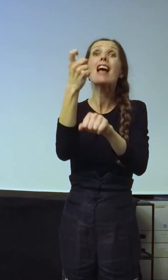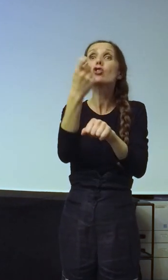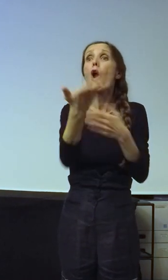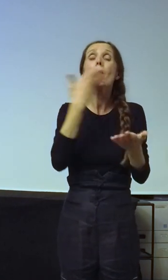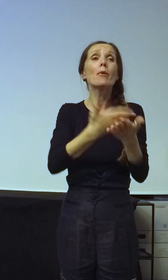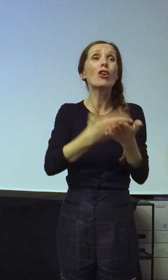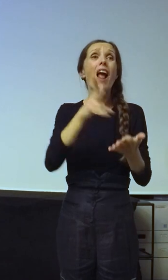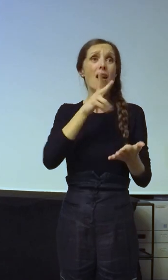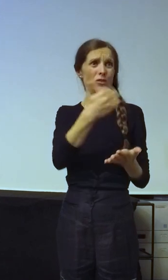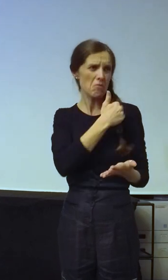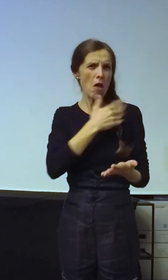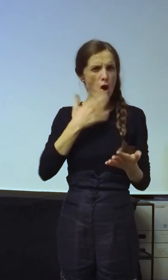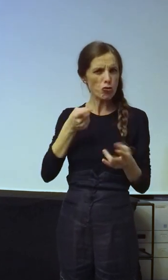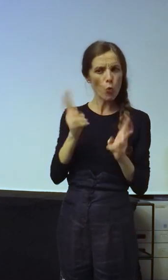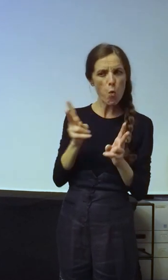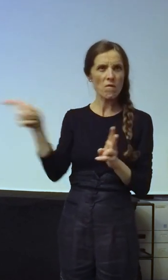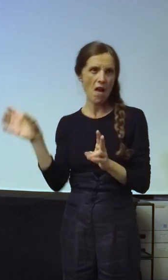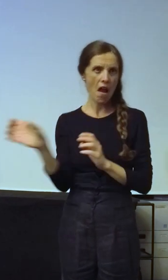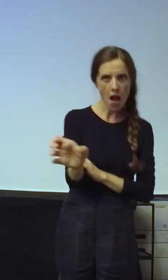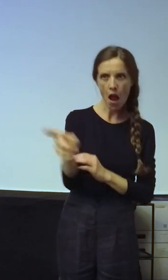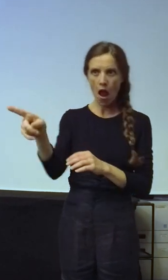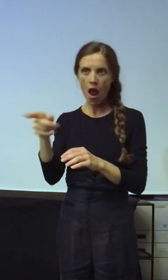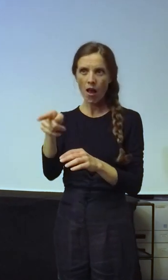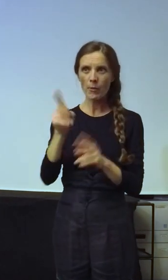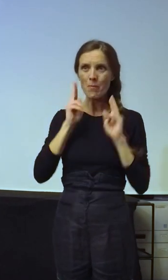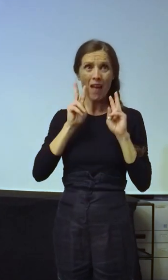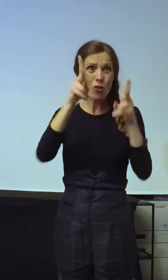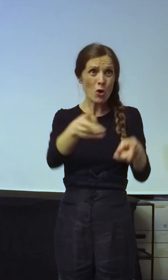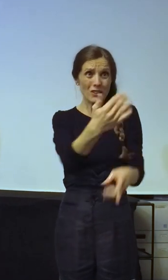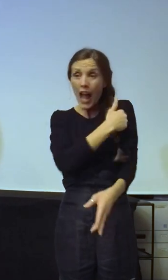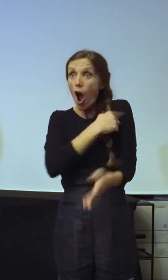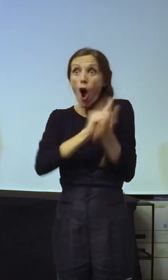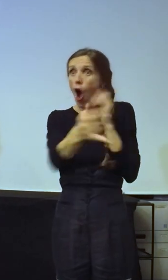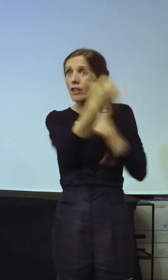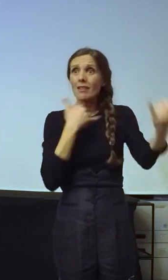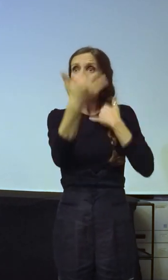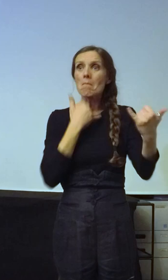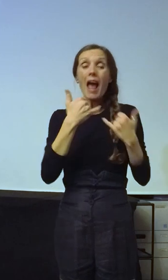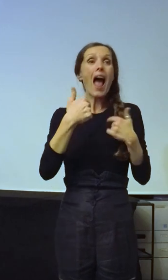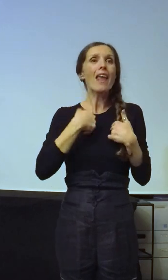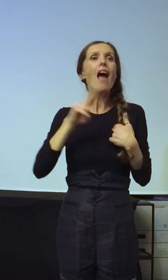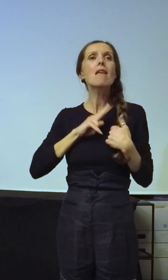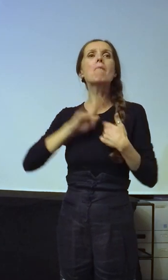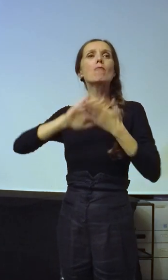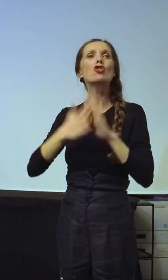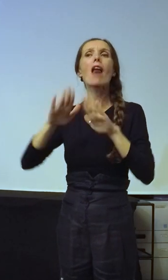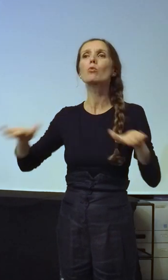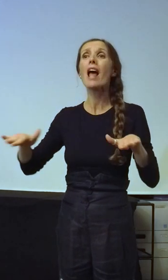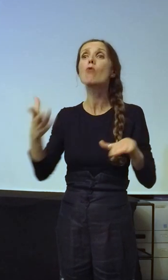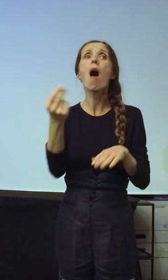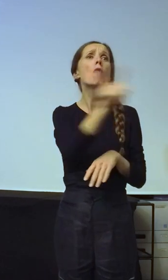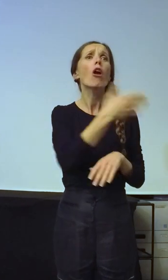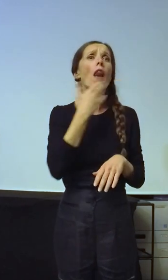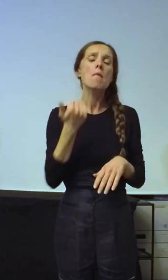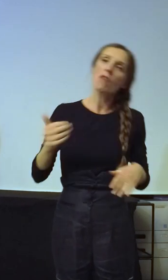je prva bila da držim prostotutku ispod plavog mosta. Imam kući ženu, imam decu, ali mnogih nemaju, zato nisam. Sa